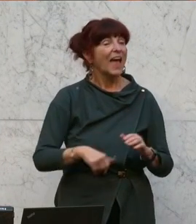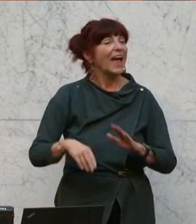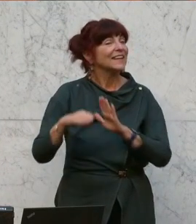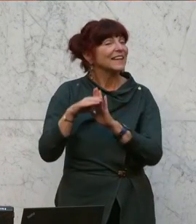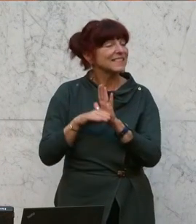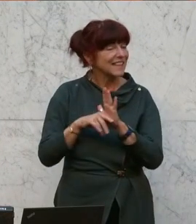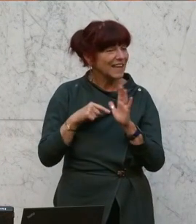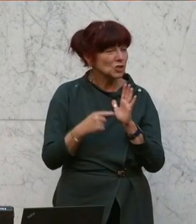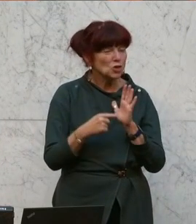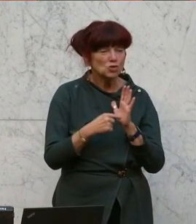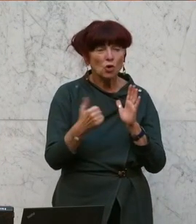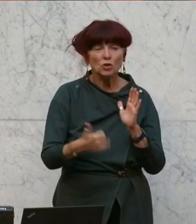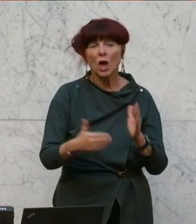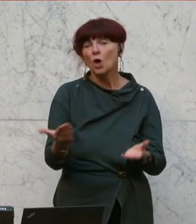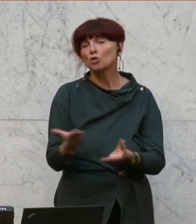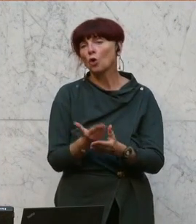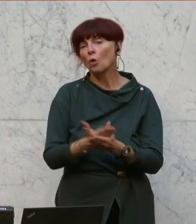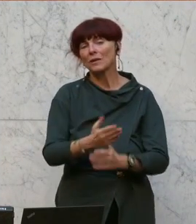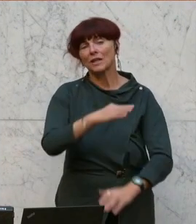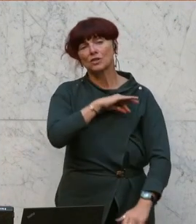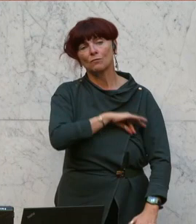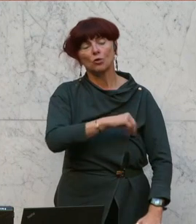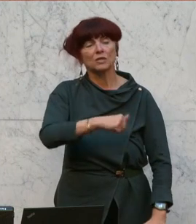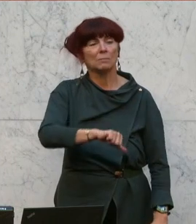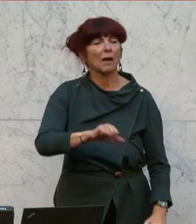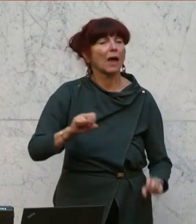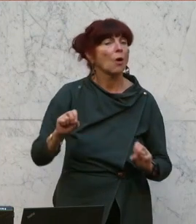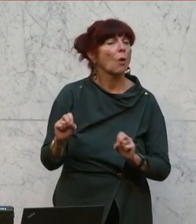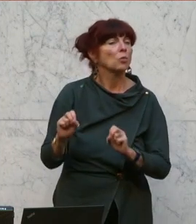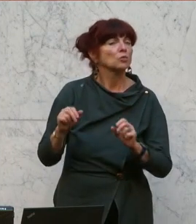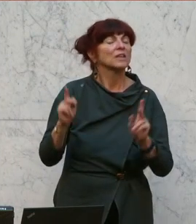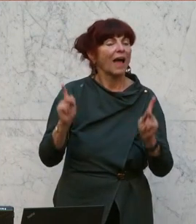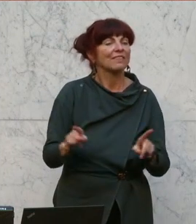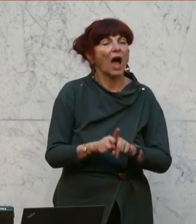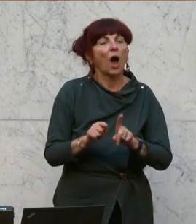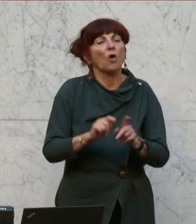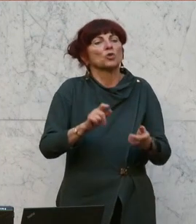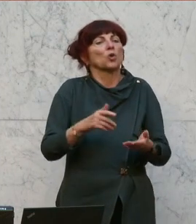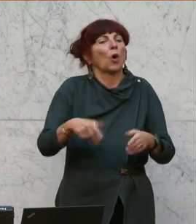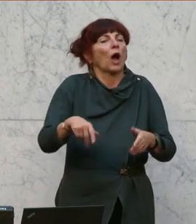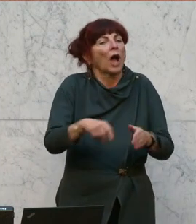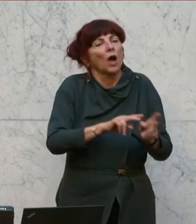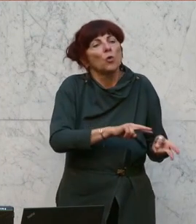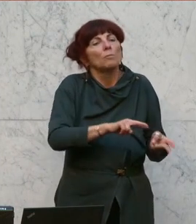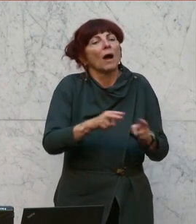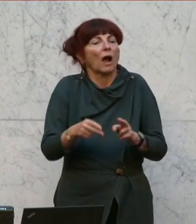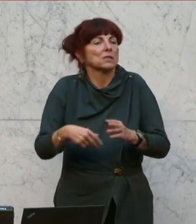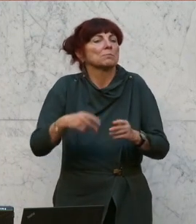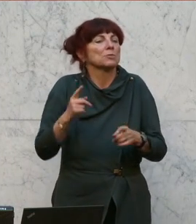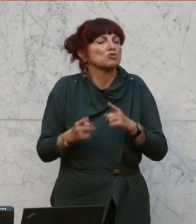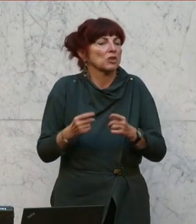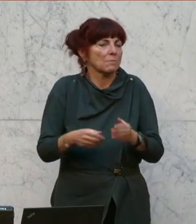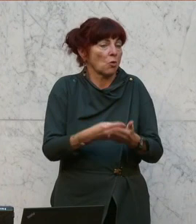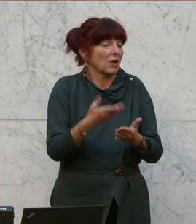Vornherein mit Dokumentationspflicht und in Kraft treten von Auffangbestimmungen lebt, ist eigentlich ein sehr